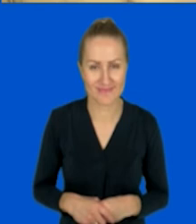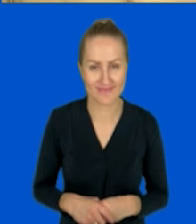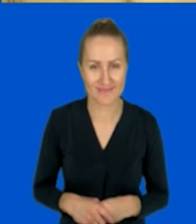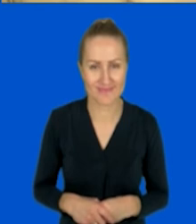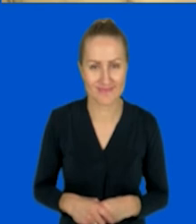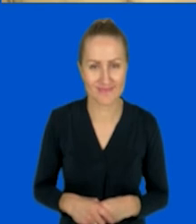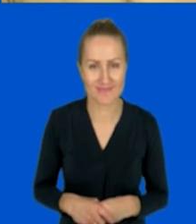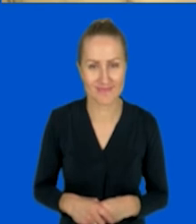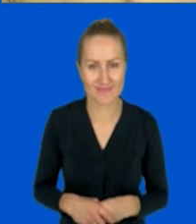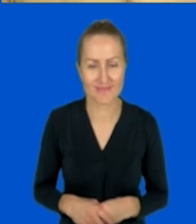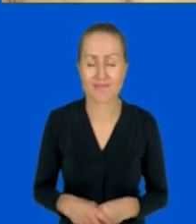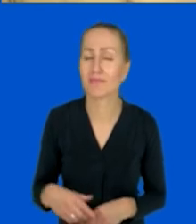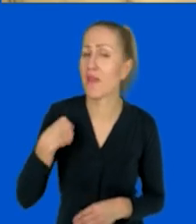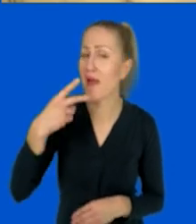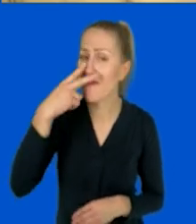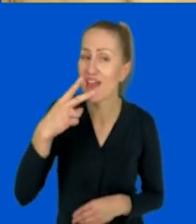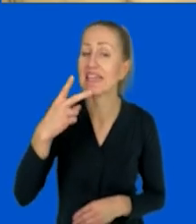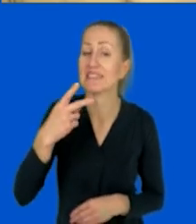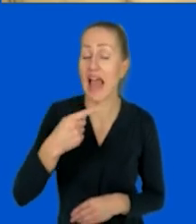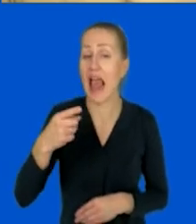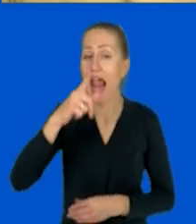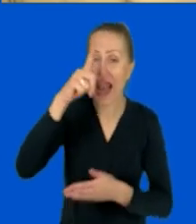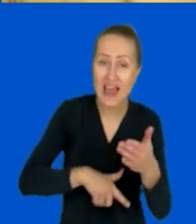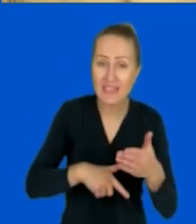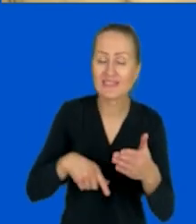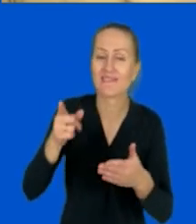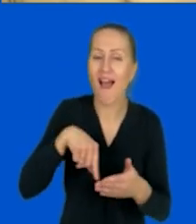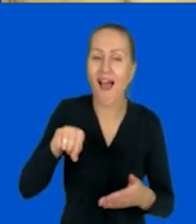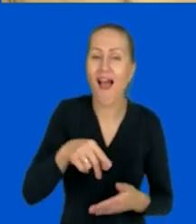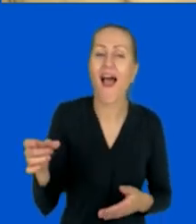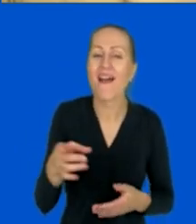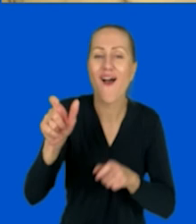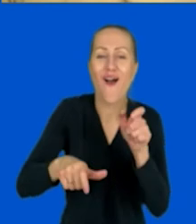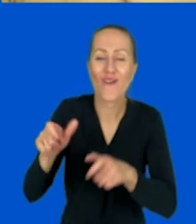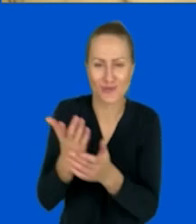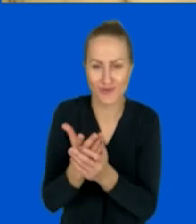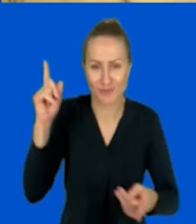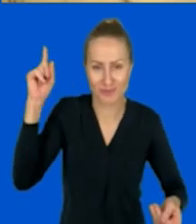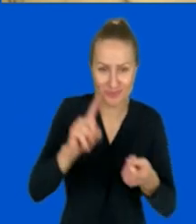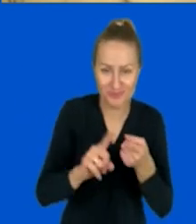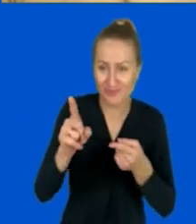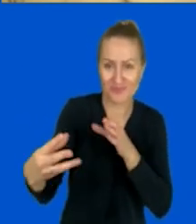Widzę, że mi się ta lista odłączonych graczy spraca, co oznacza, że dołączacie, bardzo się cieszę.